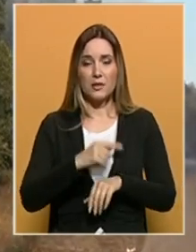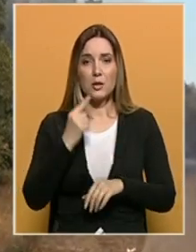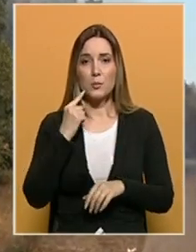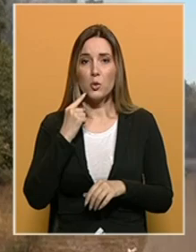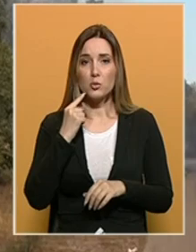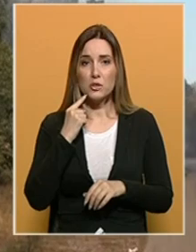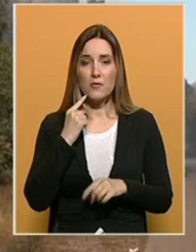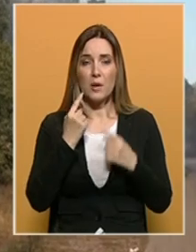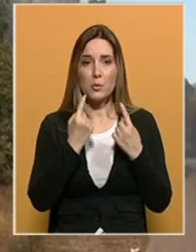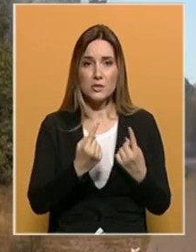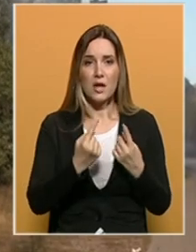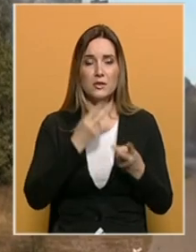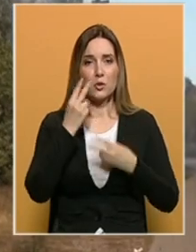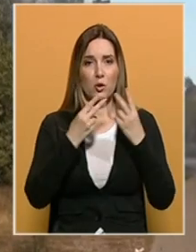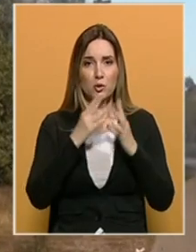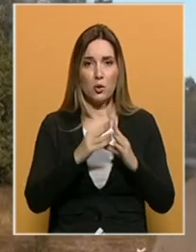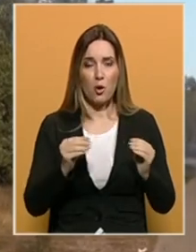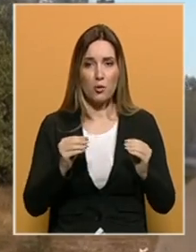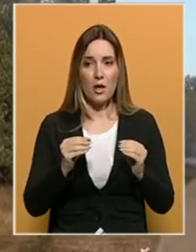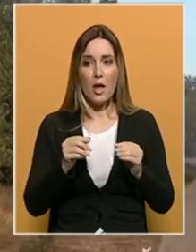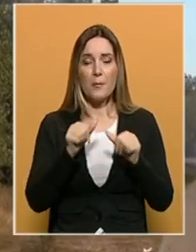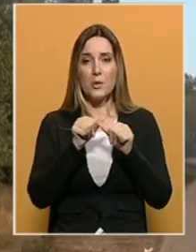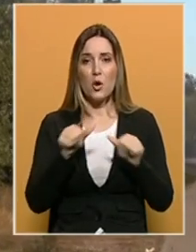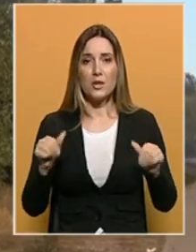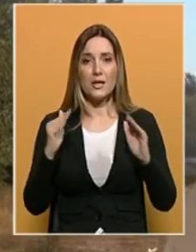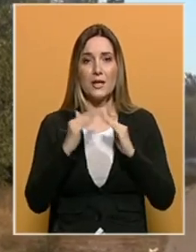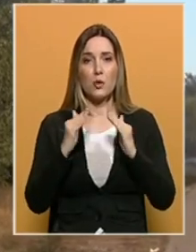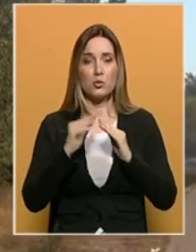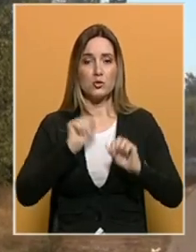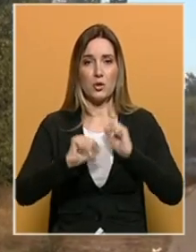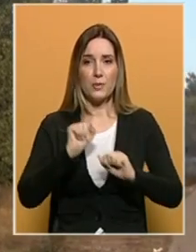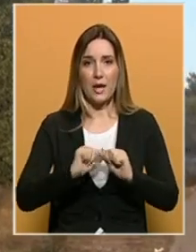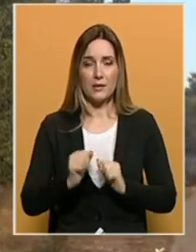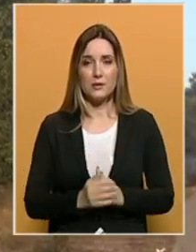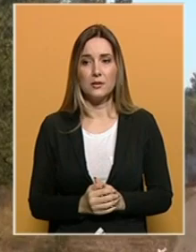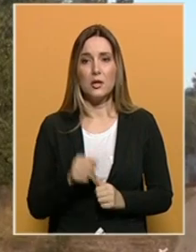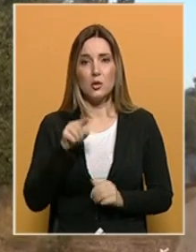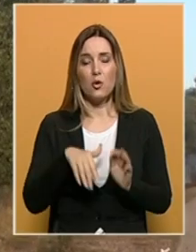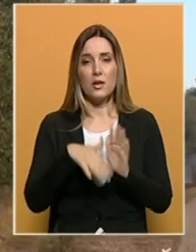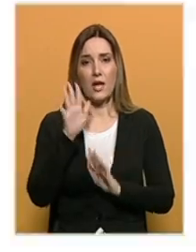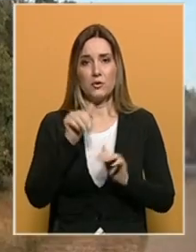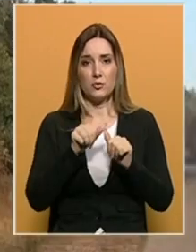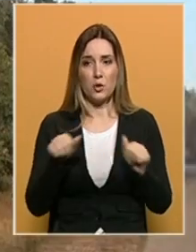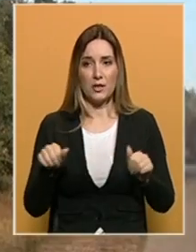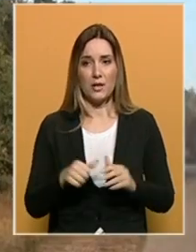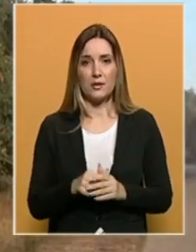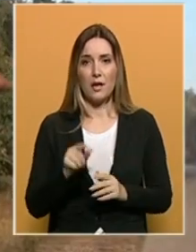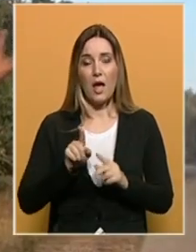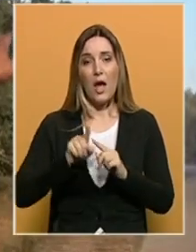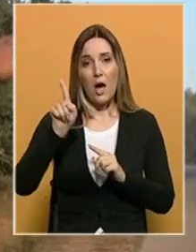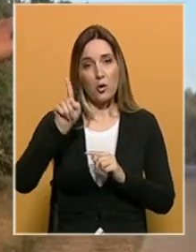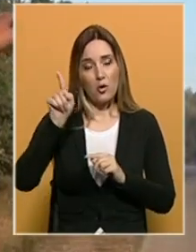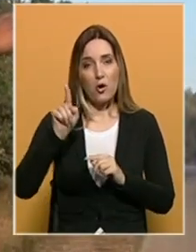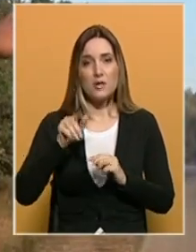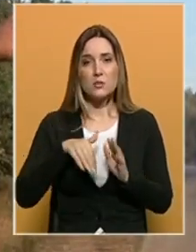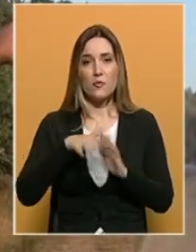pokušavamo ga staviti pod kontrolu. Prioritet nam je kuće odbranite. To je najveći prioritet. Vamo gore smo malo